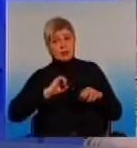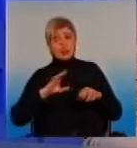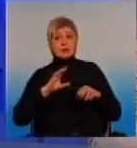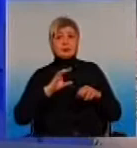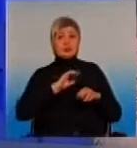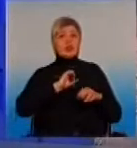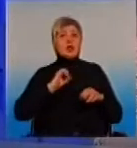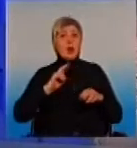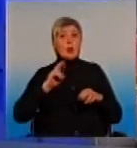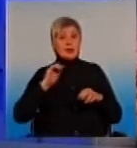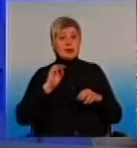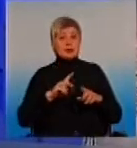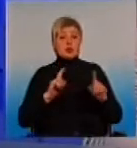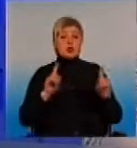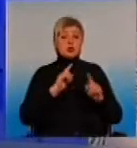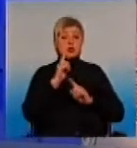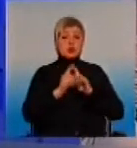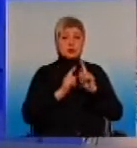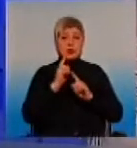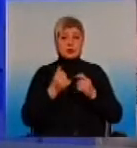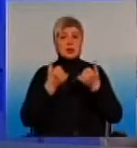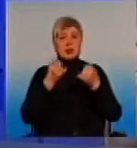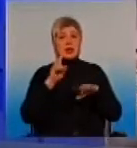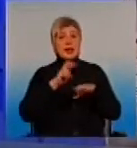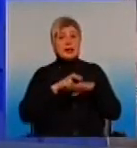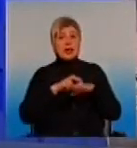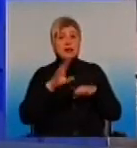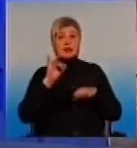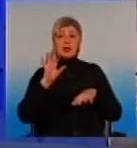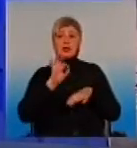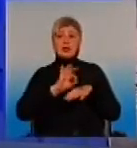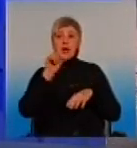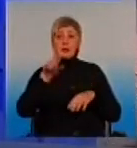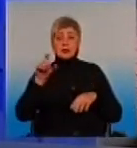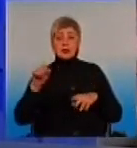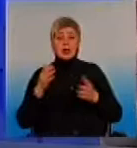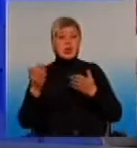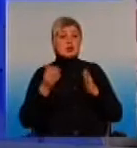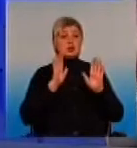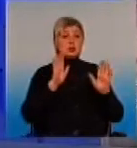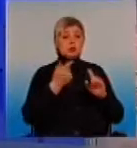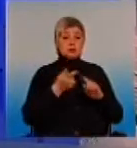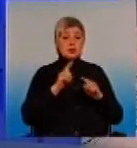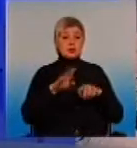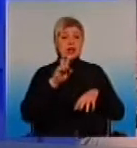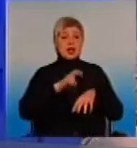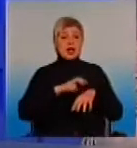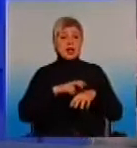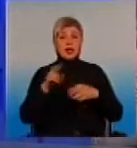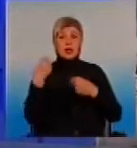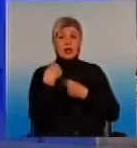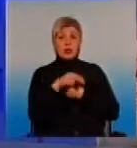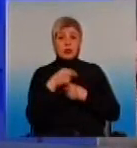стосовно того, что смениться и для лекарев, и для пациентов, чи будут ці лекаря лікувати, який гарантованный